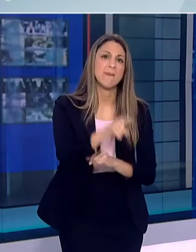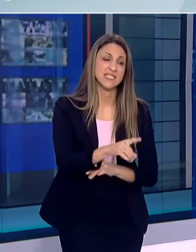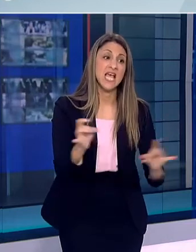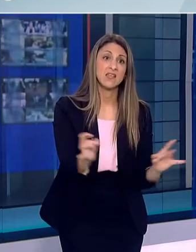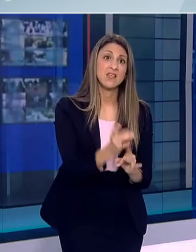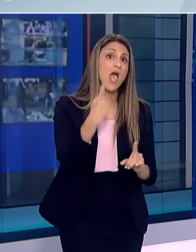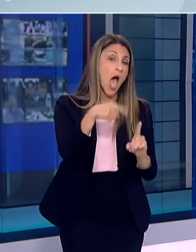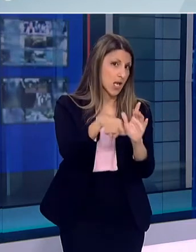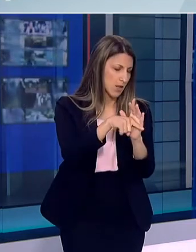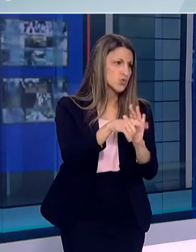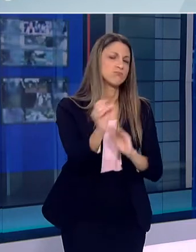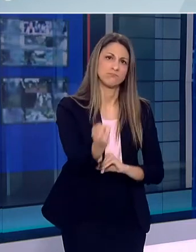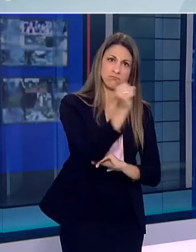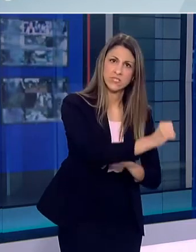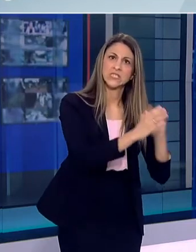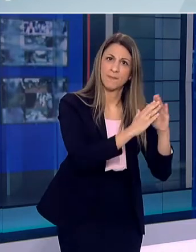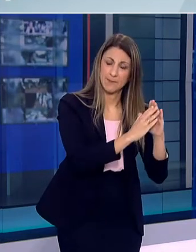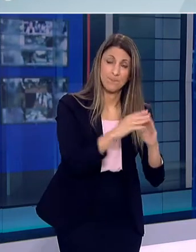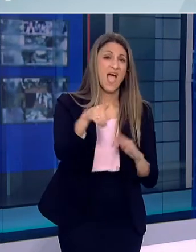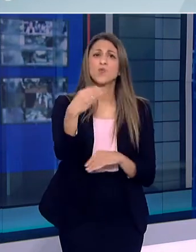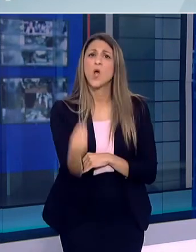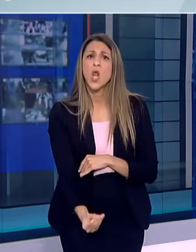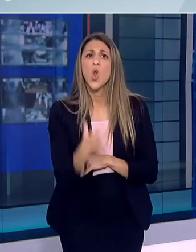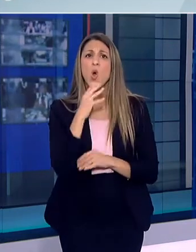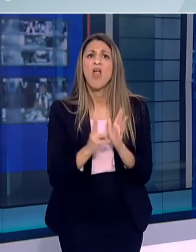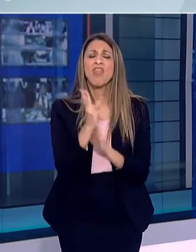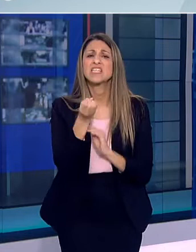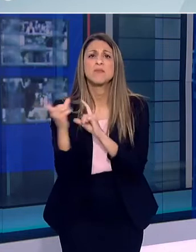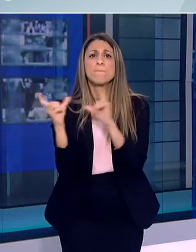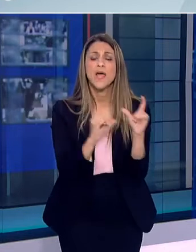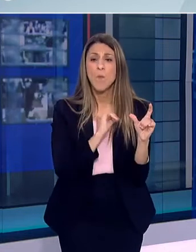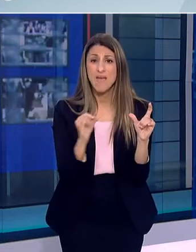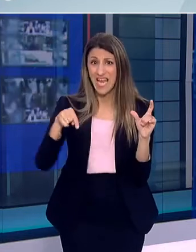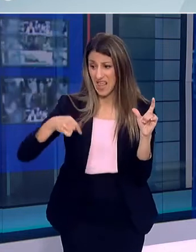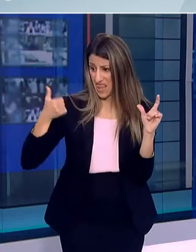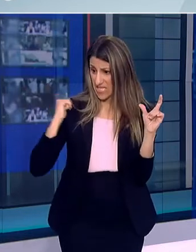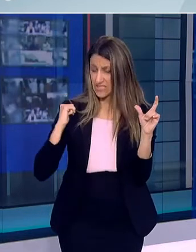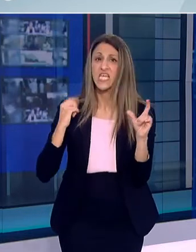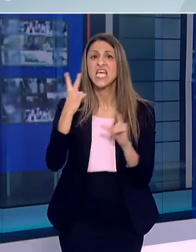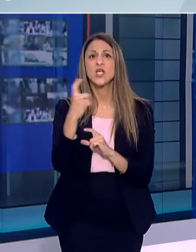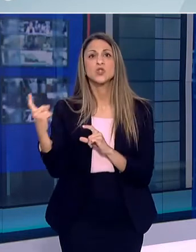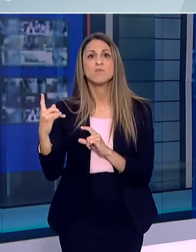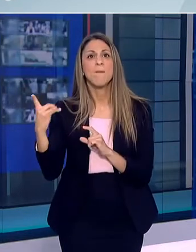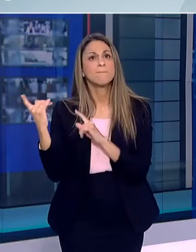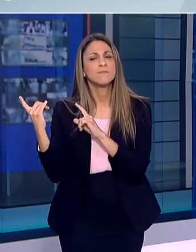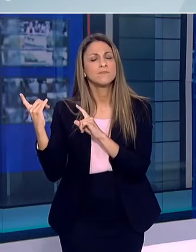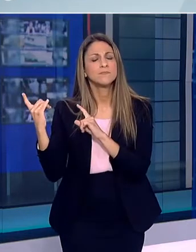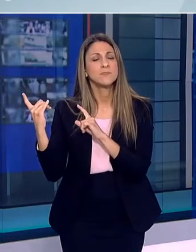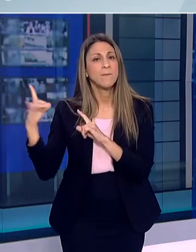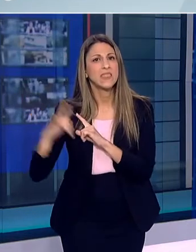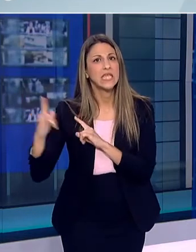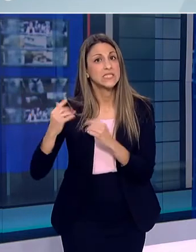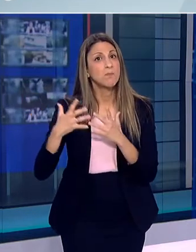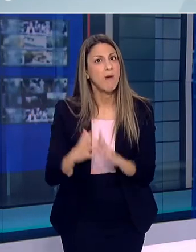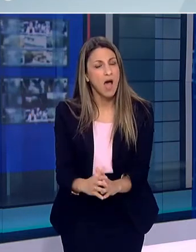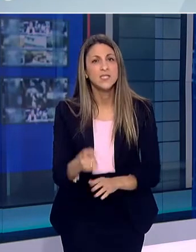αναφέρω ότι από τις 13 Μαΐου μέχρι χθες έχουν προσυγωθεί στην Αθήνα 21 πτήσεις με 2.236 επιβαίνοντες